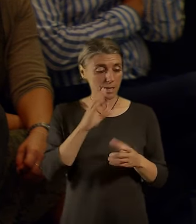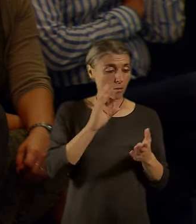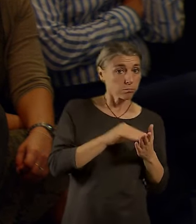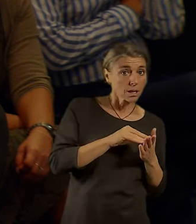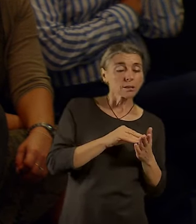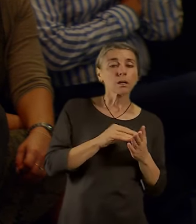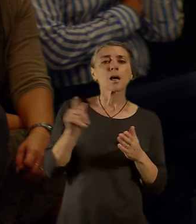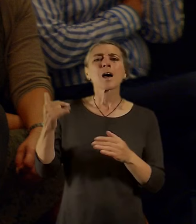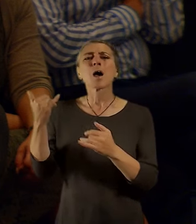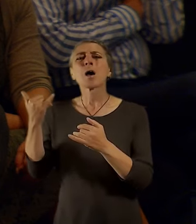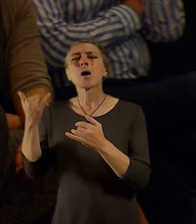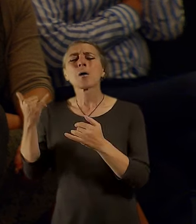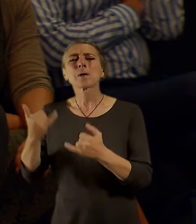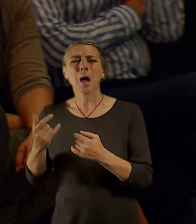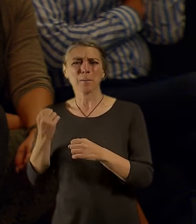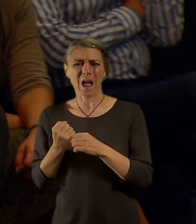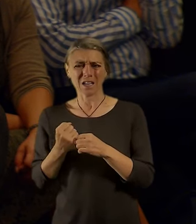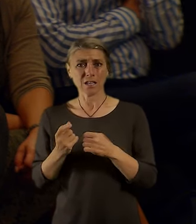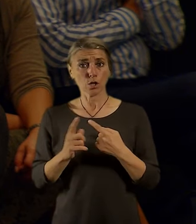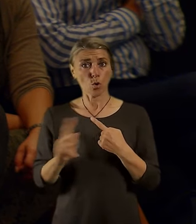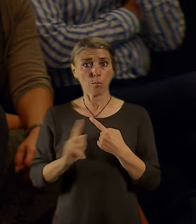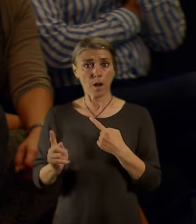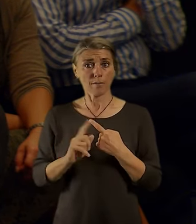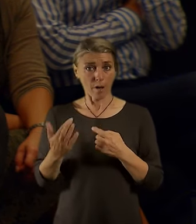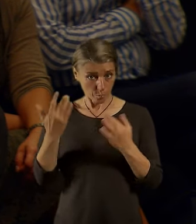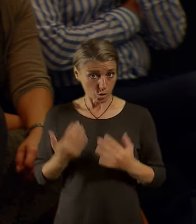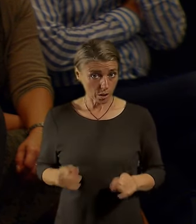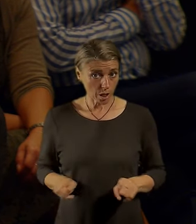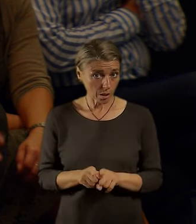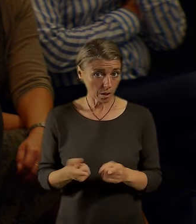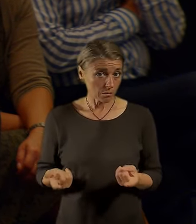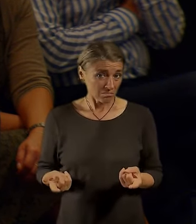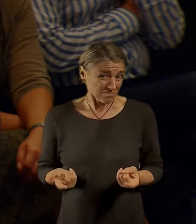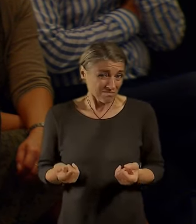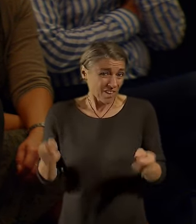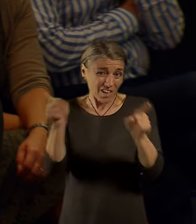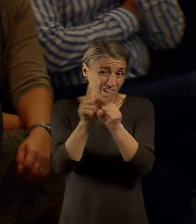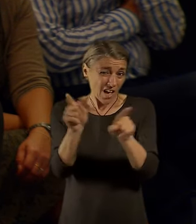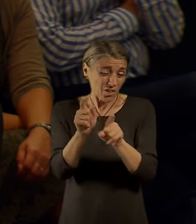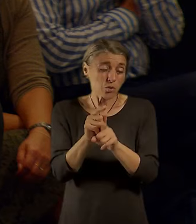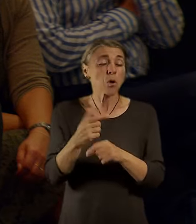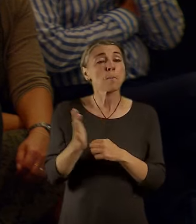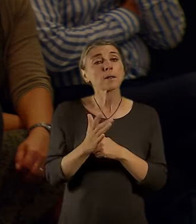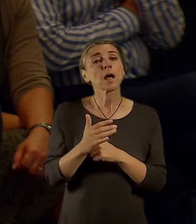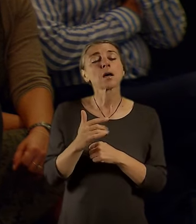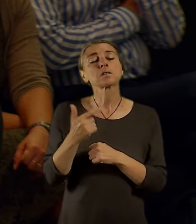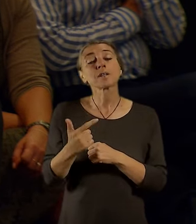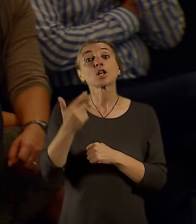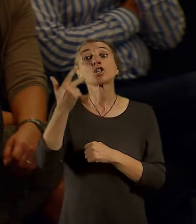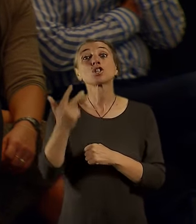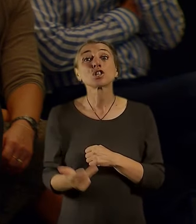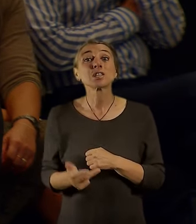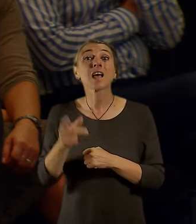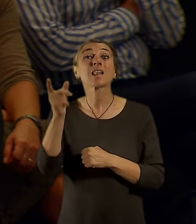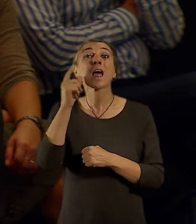jestli to do toho zahrnujeme a ono to nemusí být jako 15, ale může to být 20, klidně i 30 by bylo dobrý, ale nás kdy ani tohle to